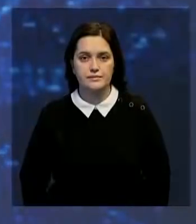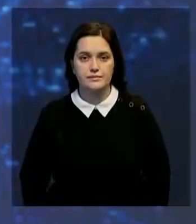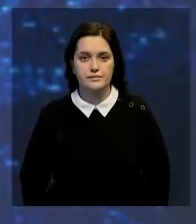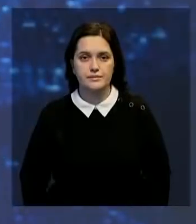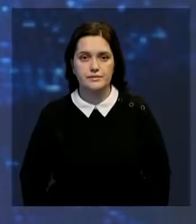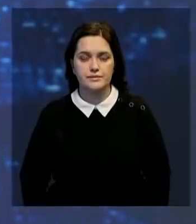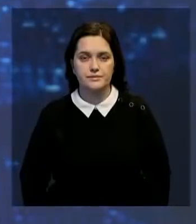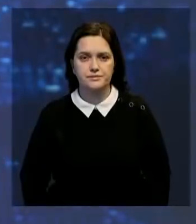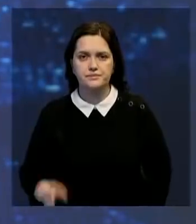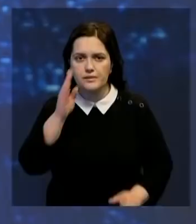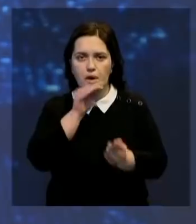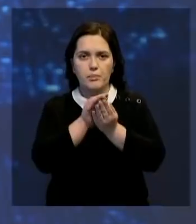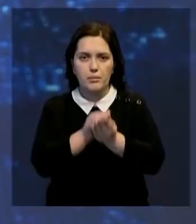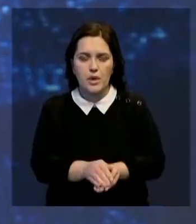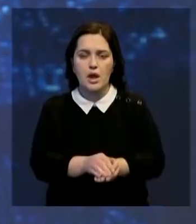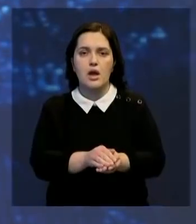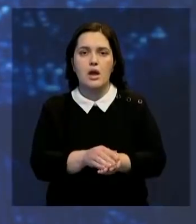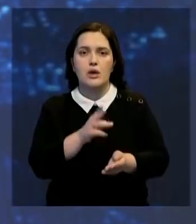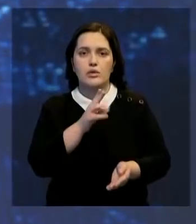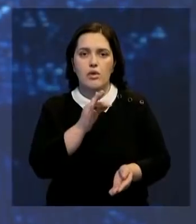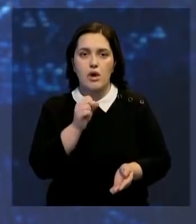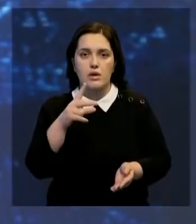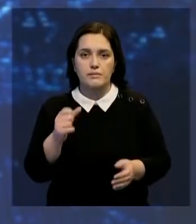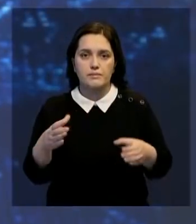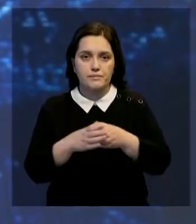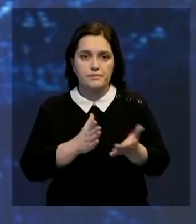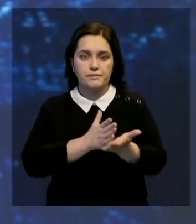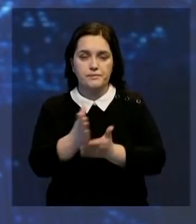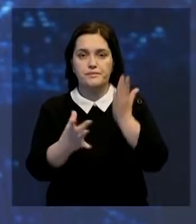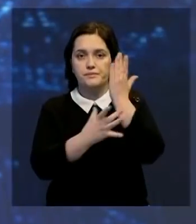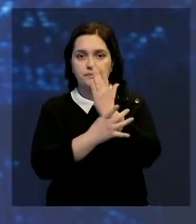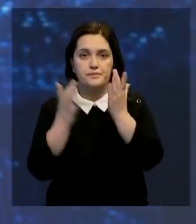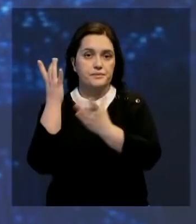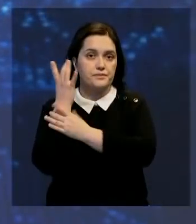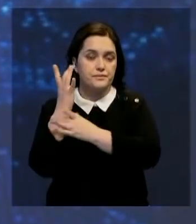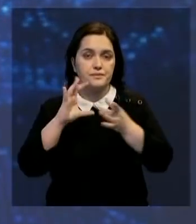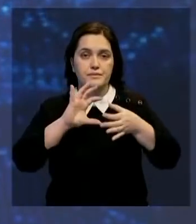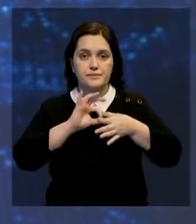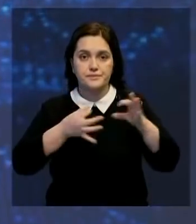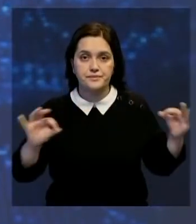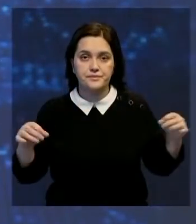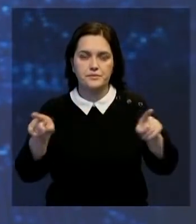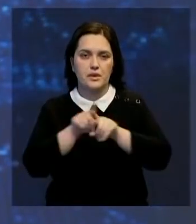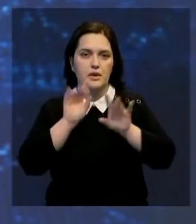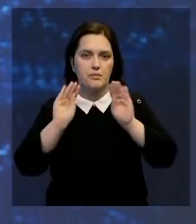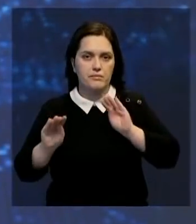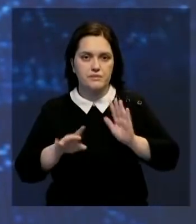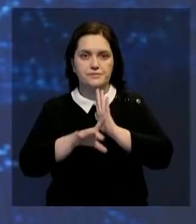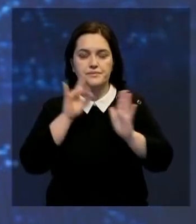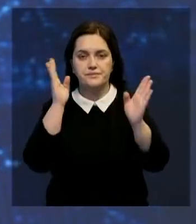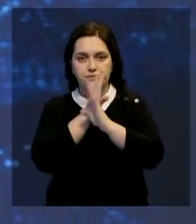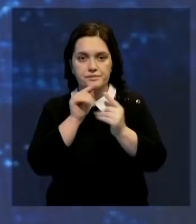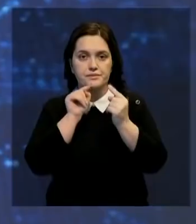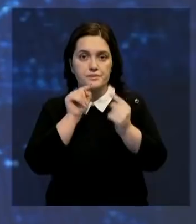Имитация похорон Куалы и группа политиков, закованная в цепи. Такие инсталляции выбрали участники климатических протестов, чтобы